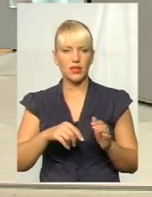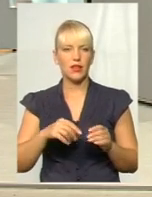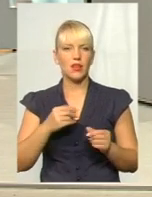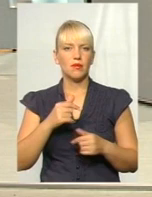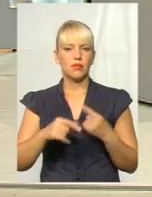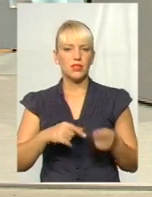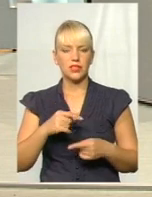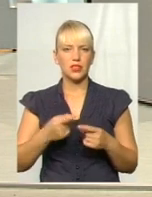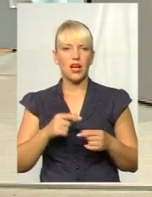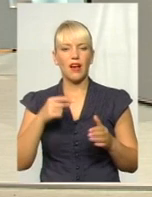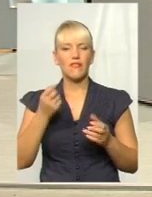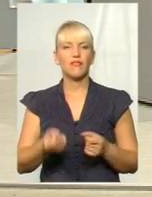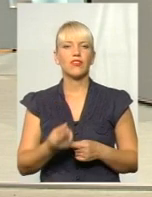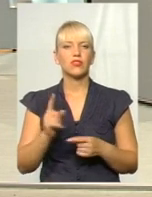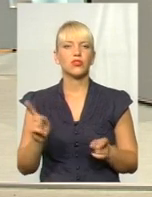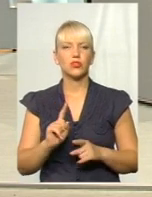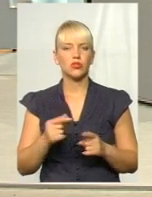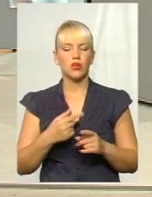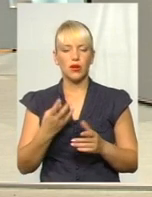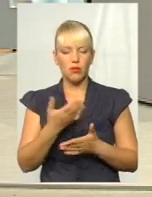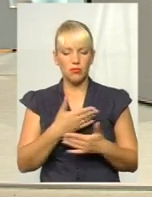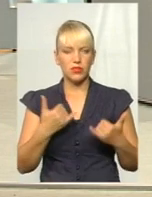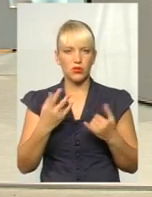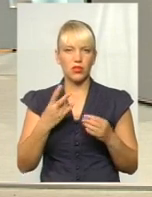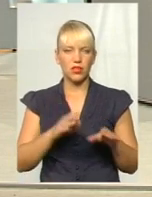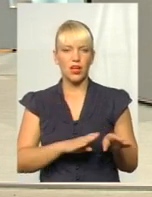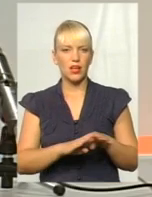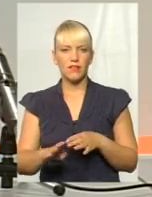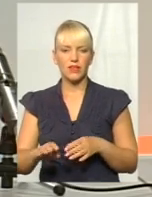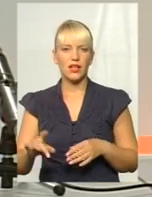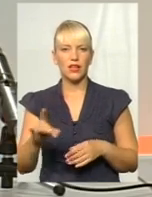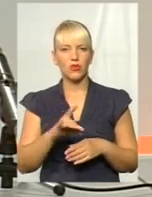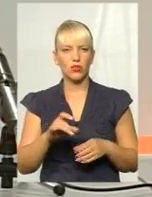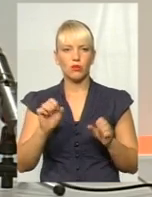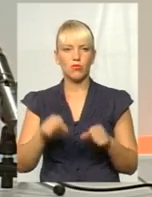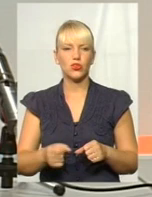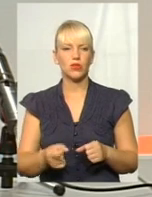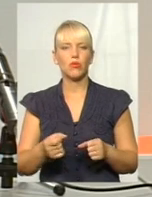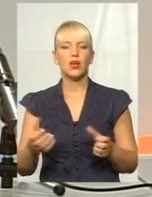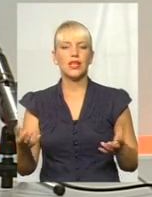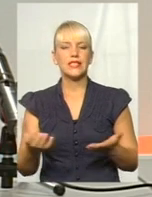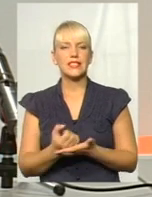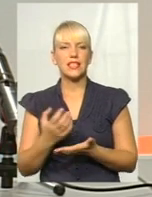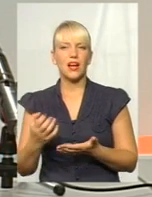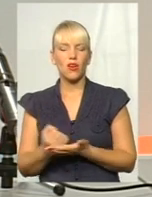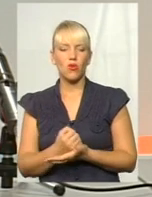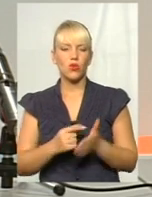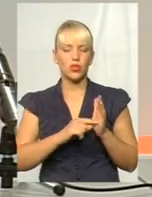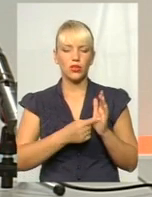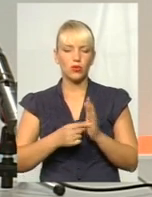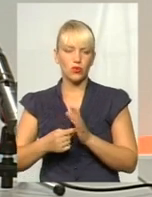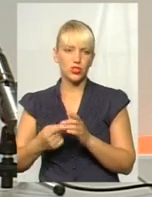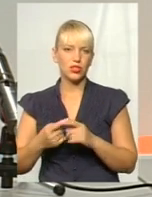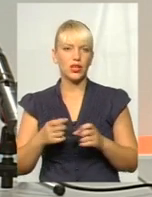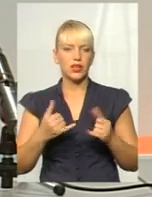виявилося? А виявилося те, що сьогодні ми на рівні регіону можемо знаходити точки дотику для вирішення тих наскрізних проблем,